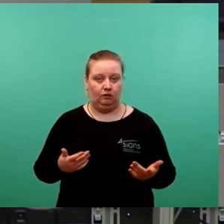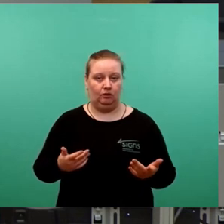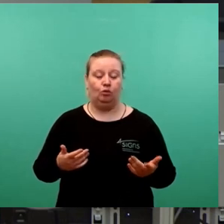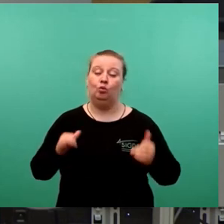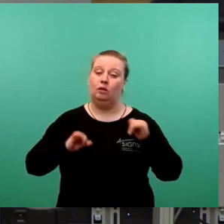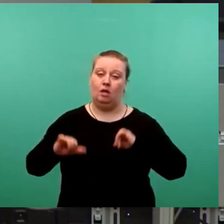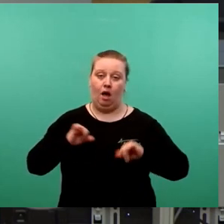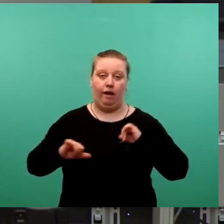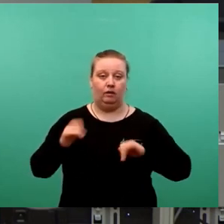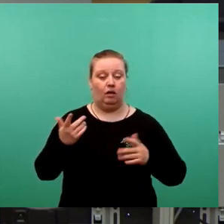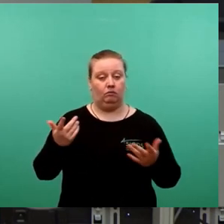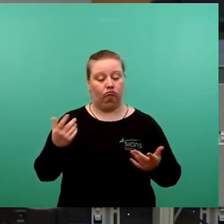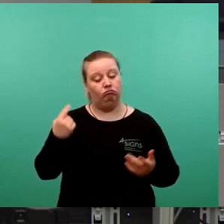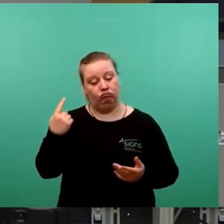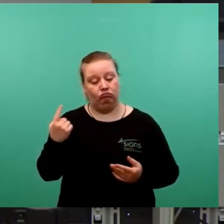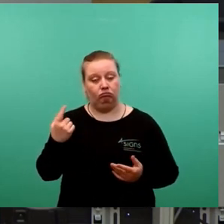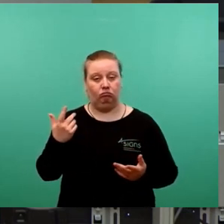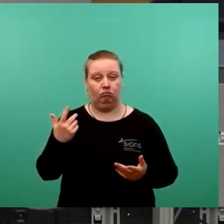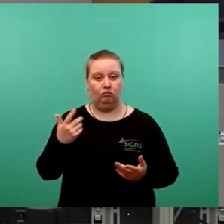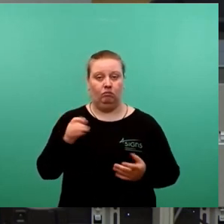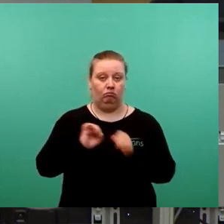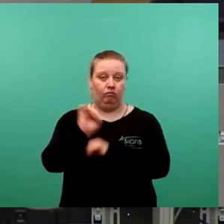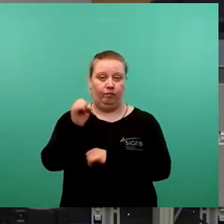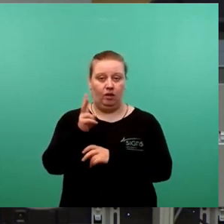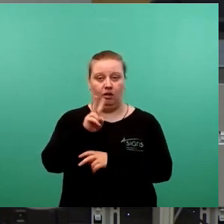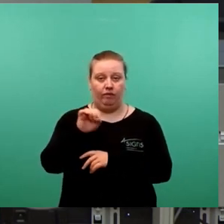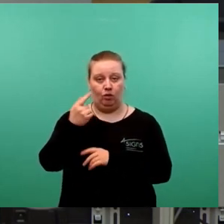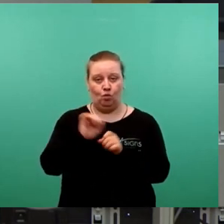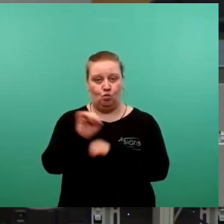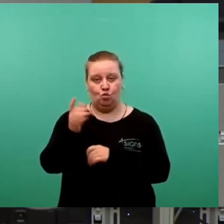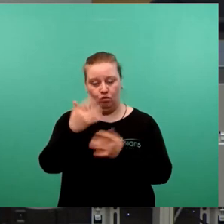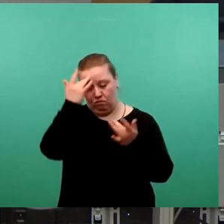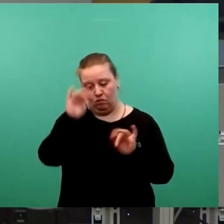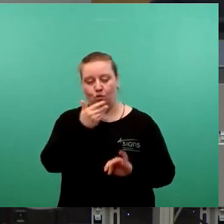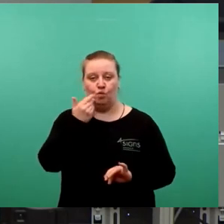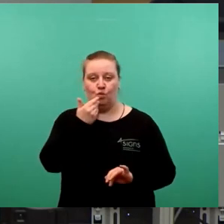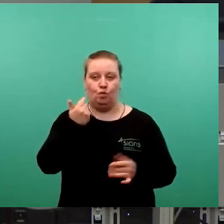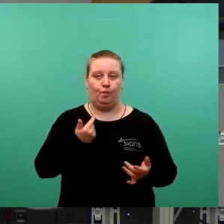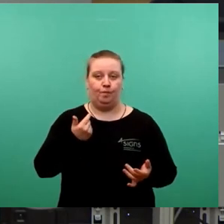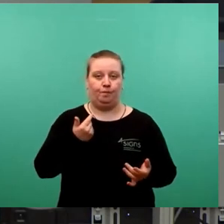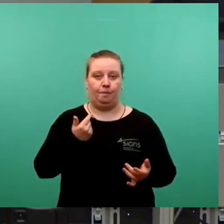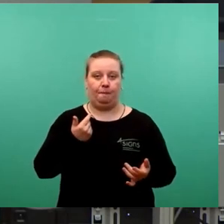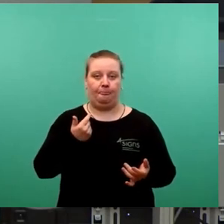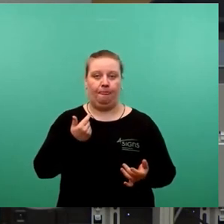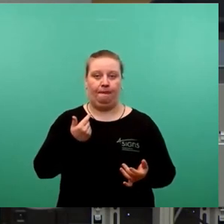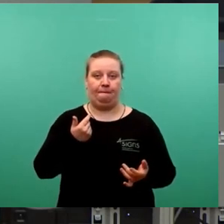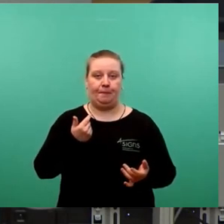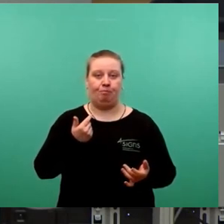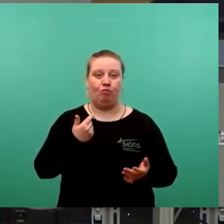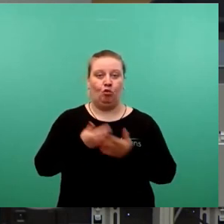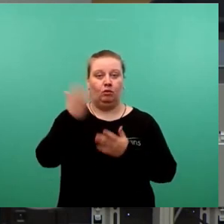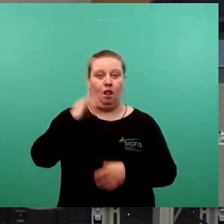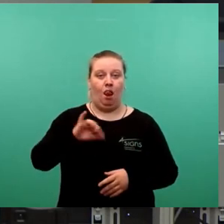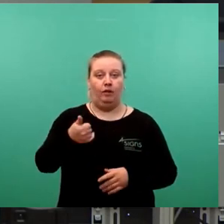bedauerlicherweise sein Einvernehmen verweigert hat. Und es haben sich an diesem 11. August